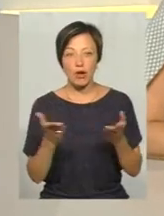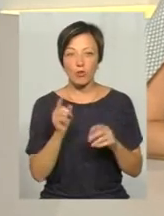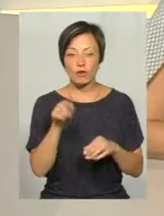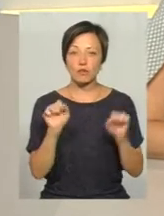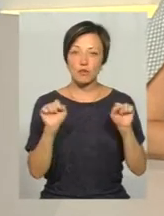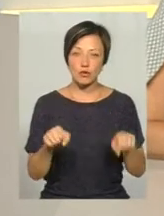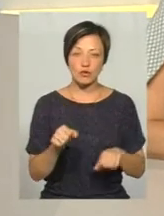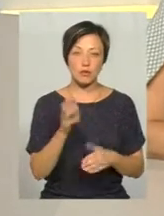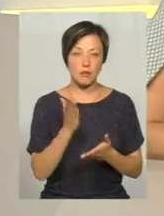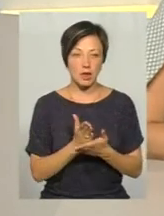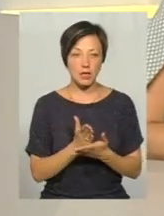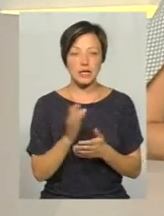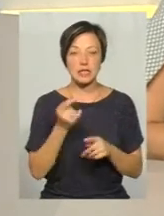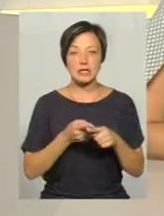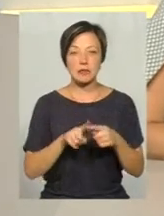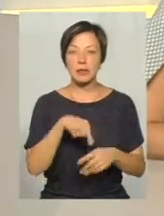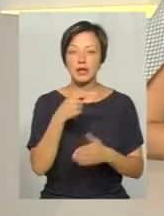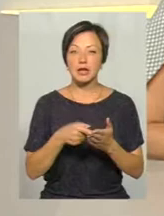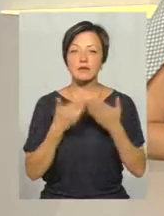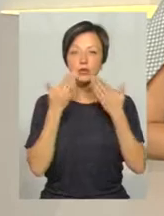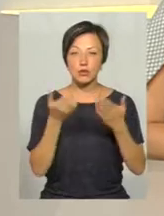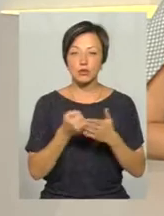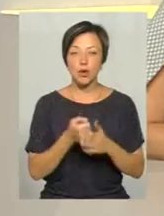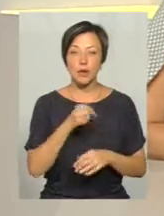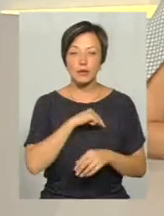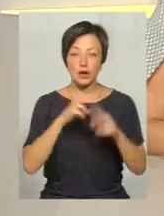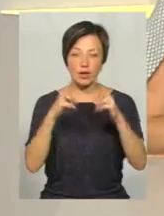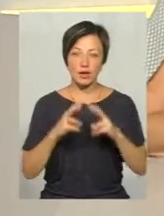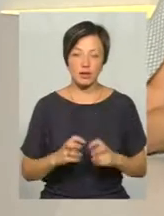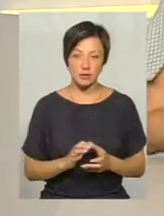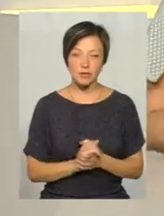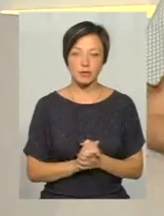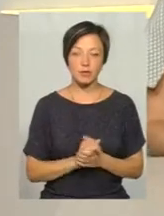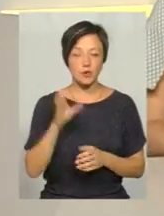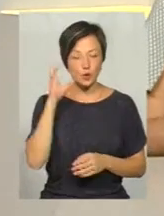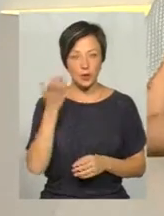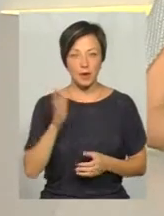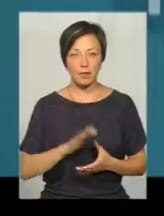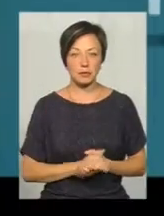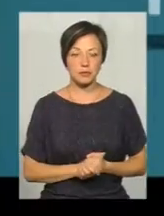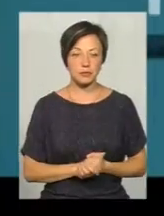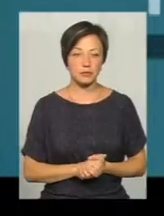вони можуть становити? І з цим питанням ми звернулись до психоаналітика Наталії Чорної. Давайте послухаємо.